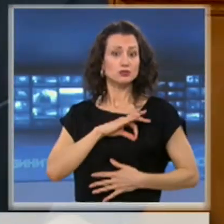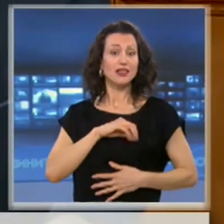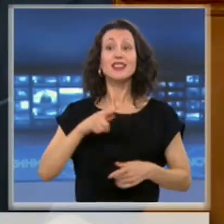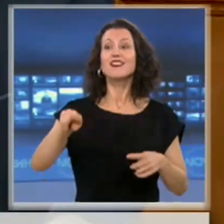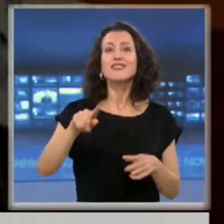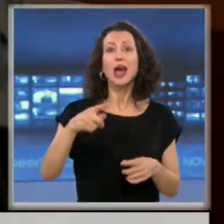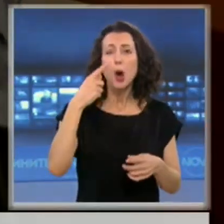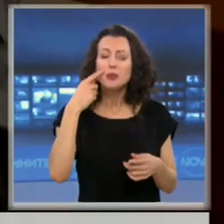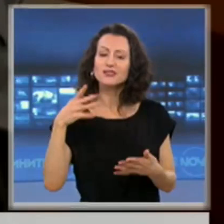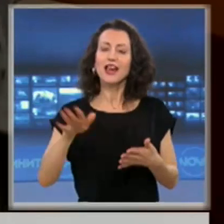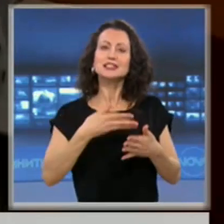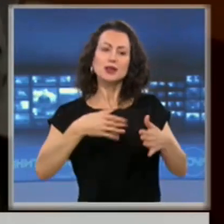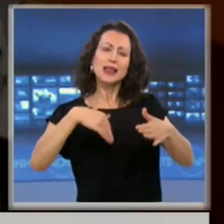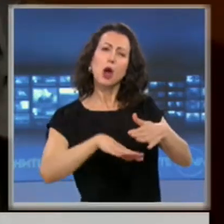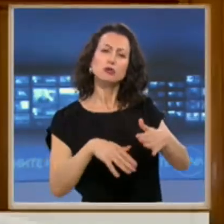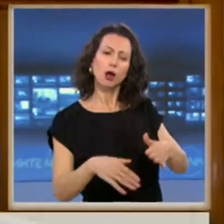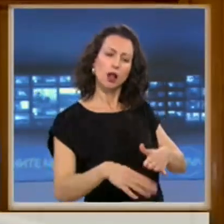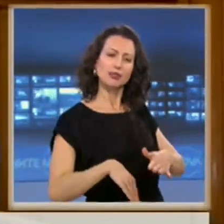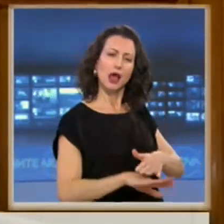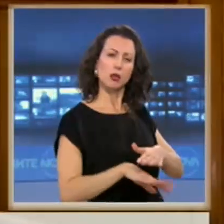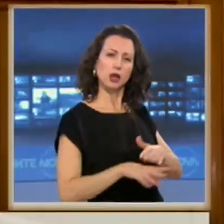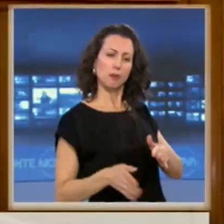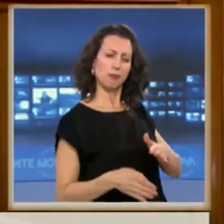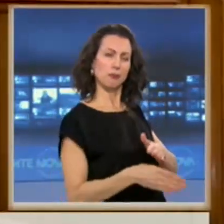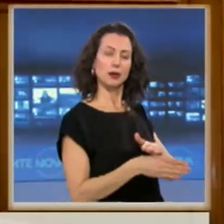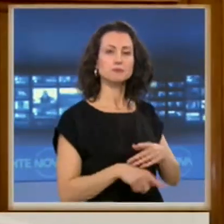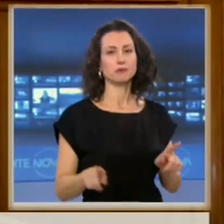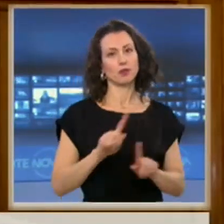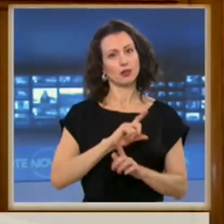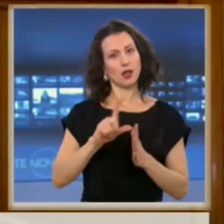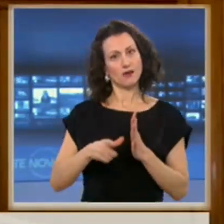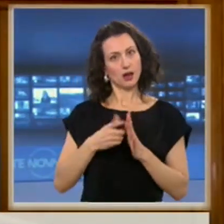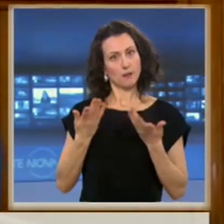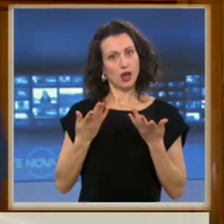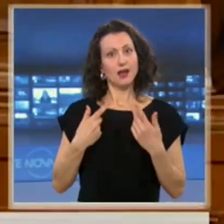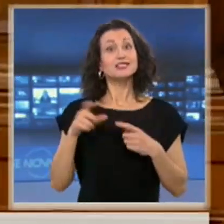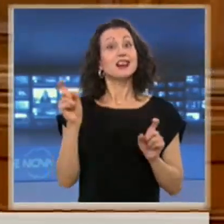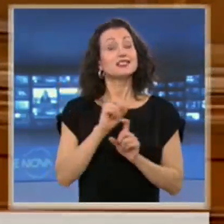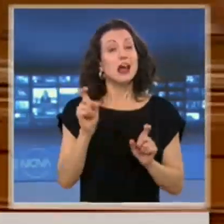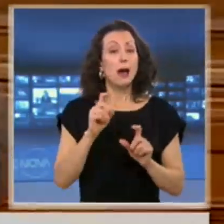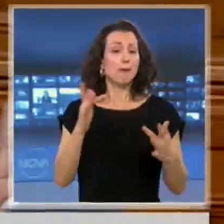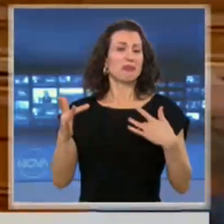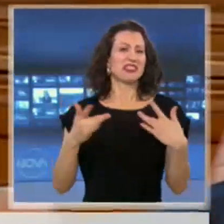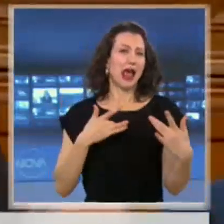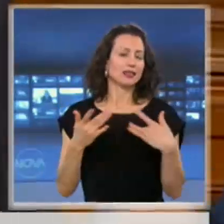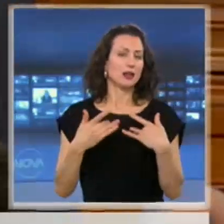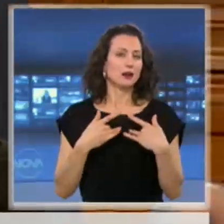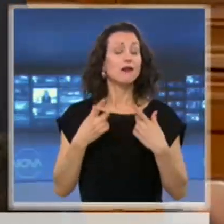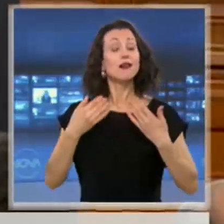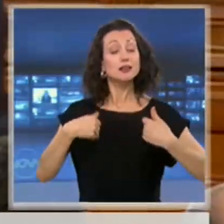всичко отдолу. Не е време за слаби театрални постановки. Ние ще подкрепим